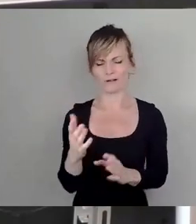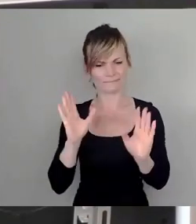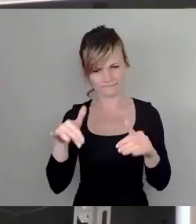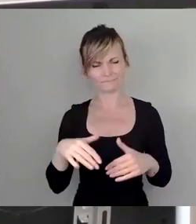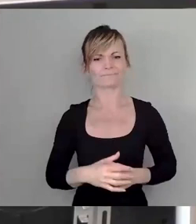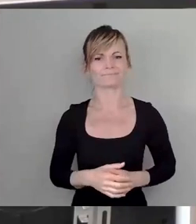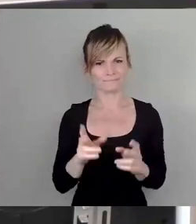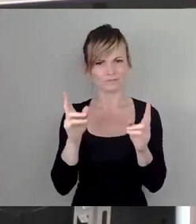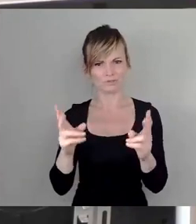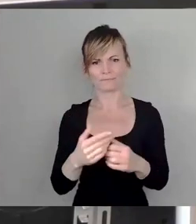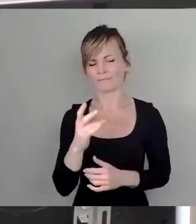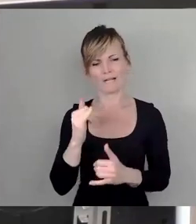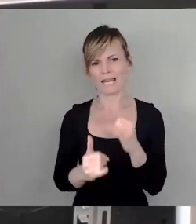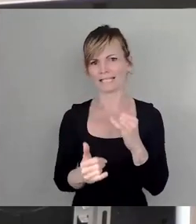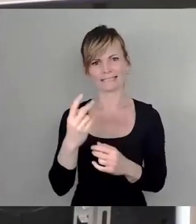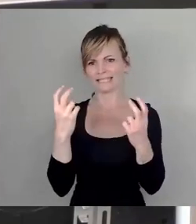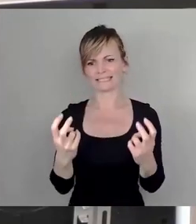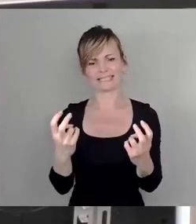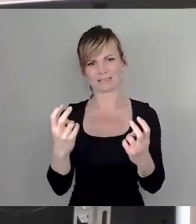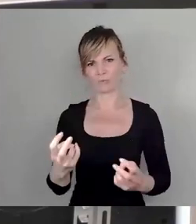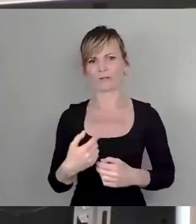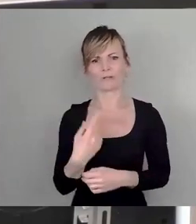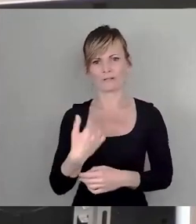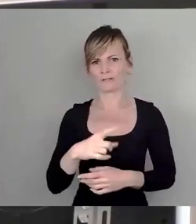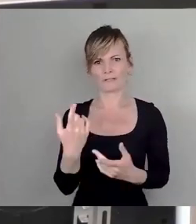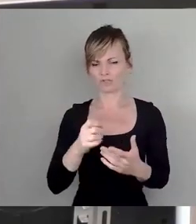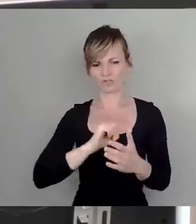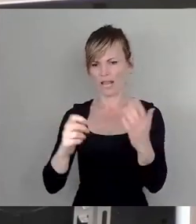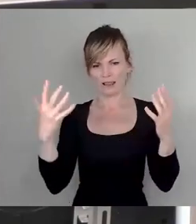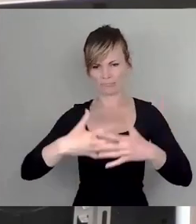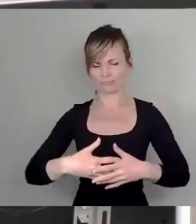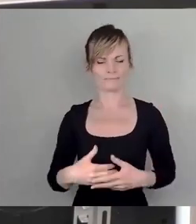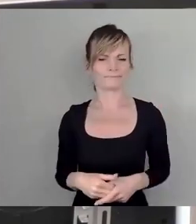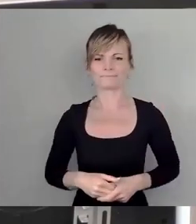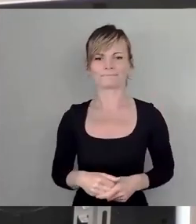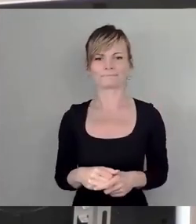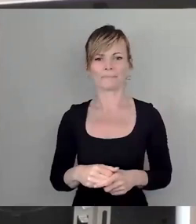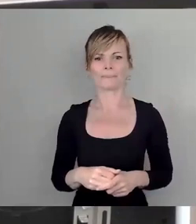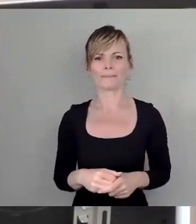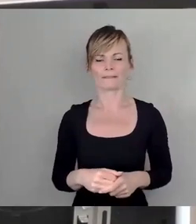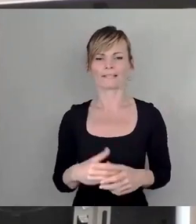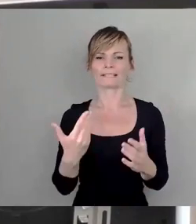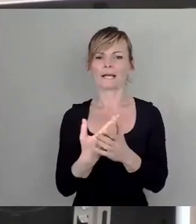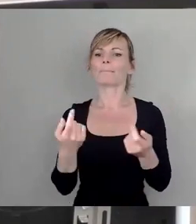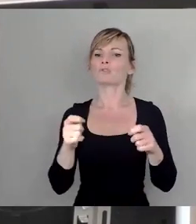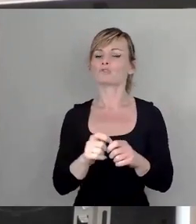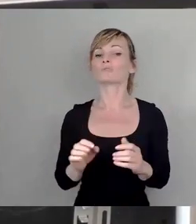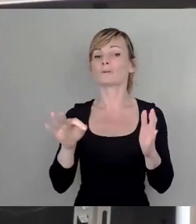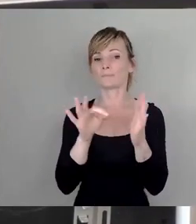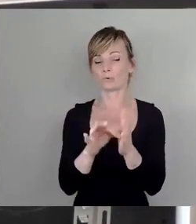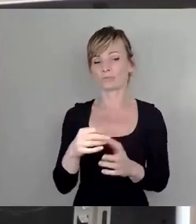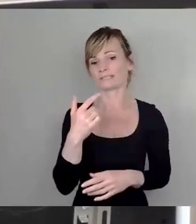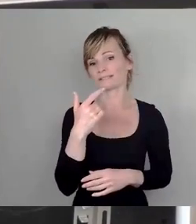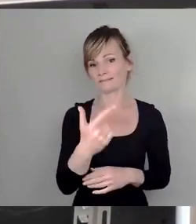das hier in der letzten Sitzung, da kommt man auch mal schnell durcheinander. Also, wir möchten im Beschlusspunkt 2 den